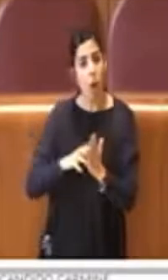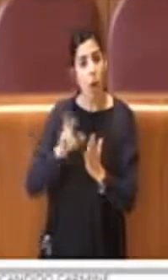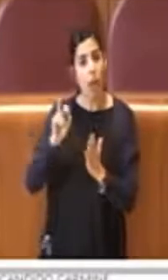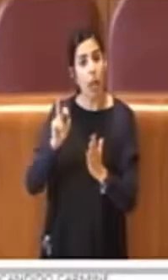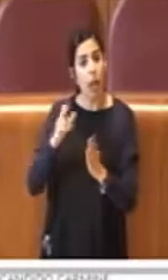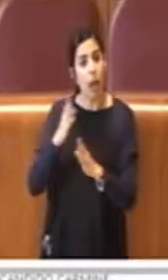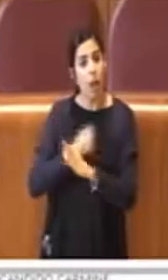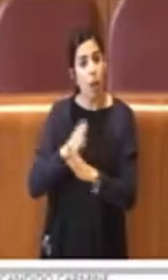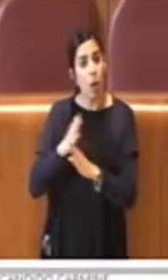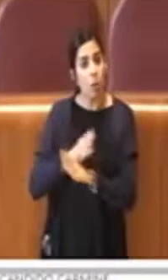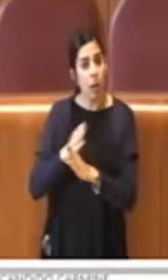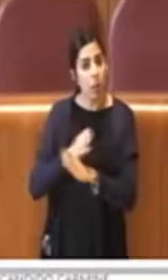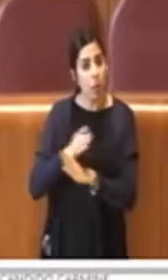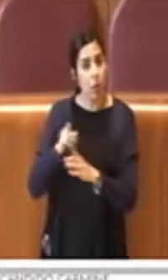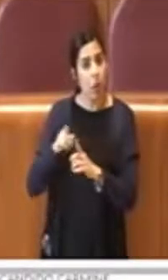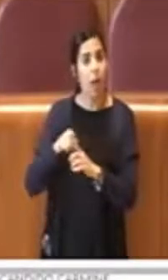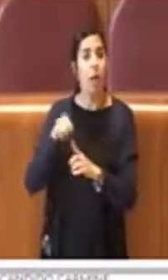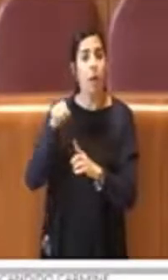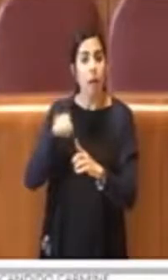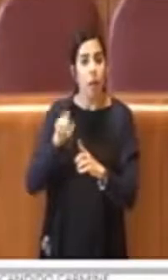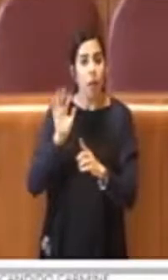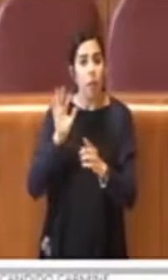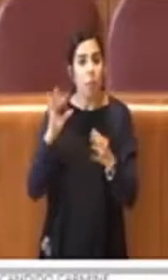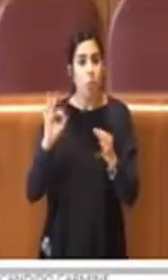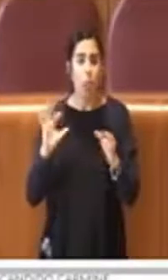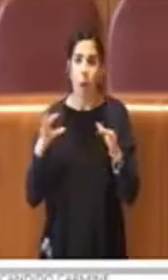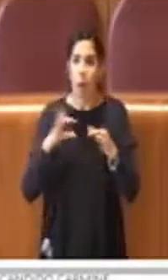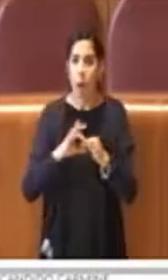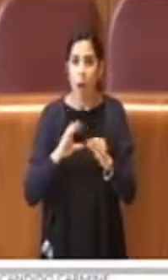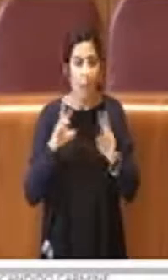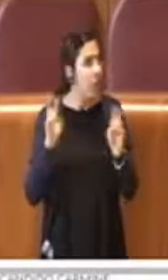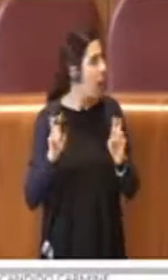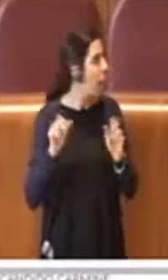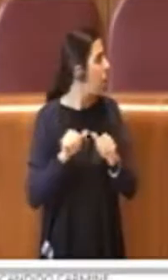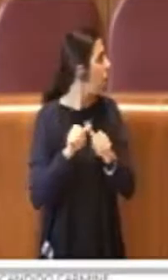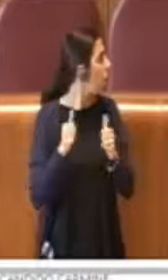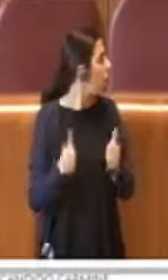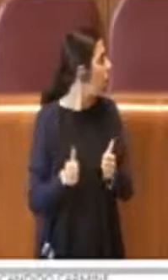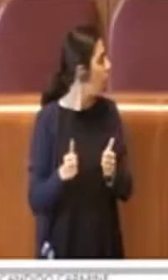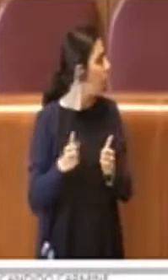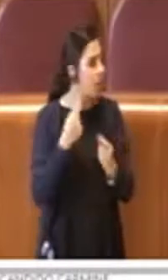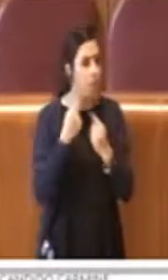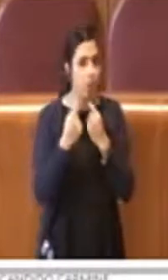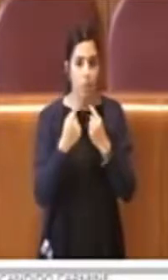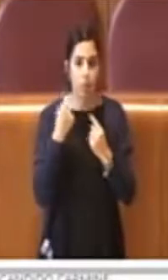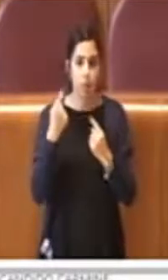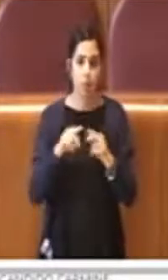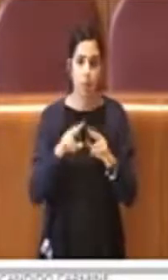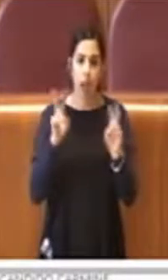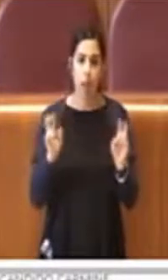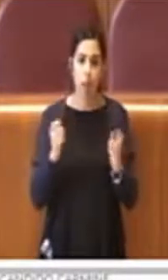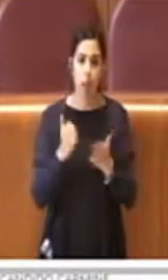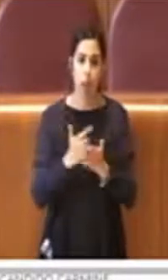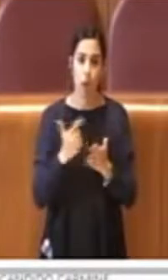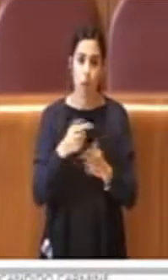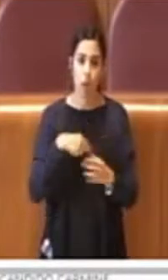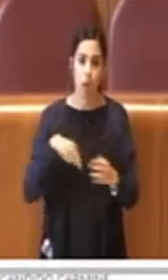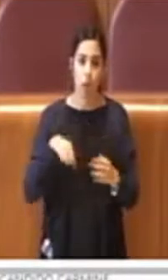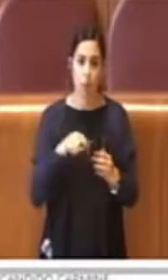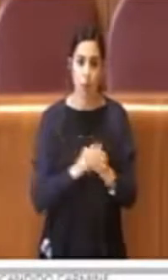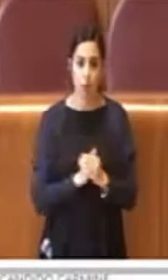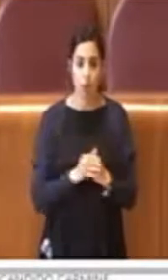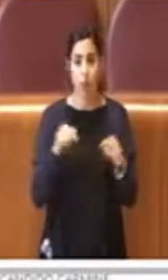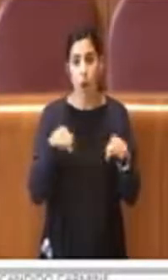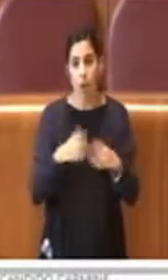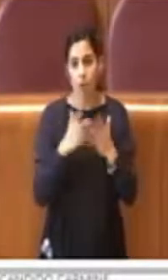per il tema, per la modalità con la quale è stato trattato questo tema così cruciale per noi. È chiaro adesso, oggi ce lo dobbiamo dire